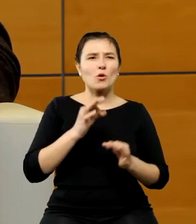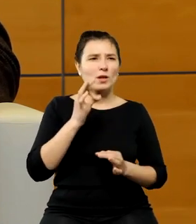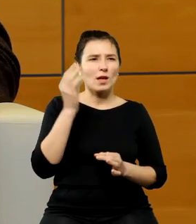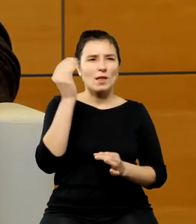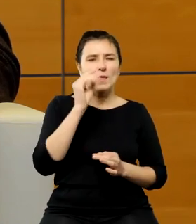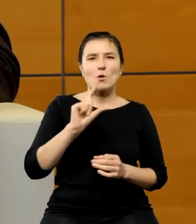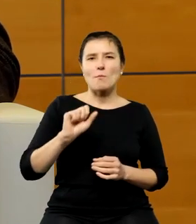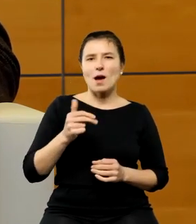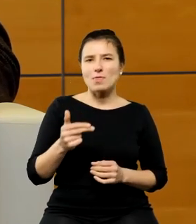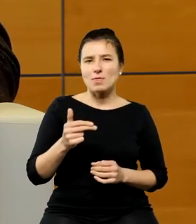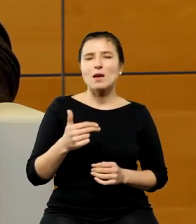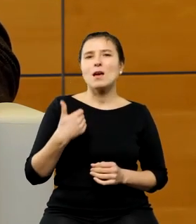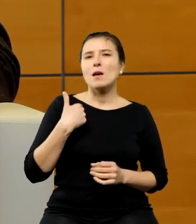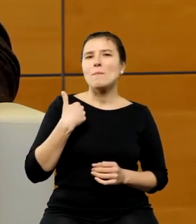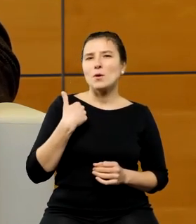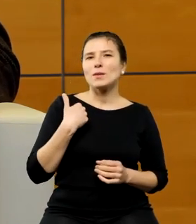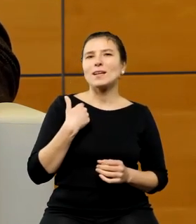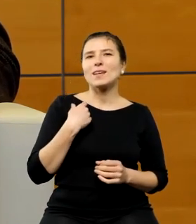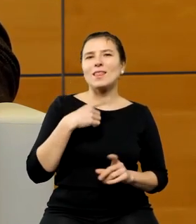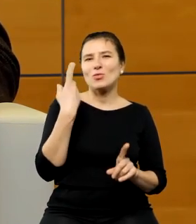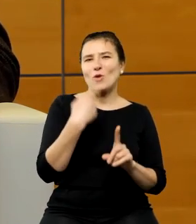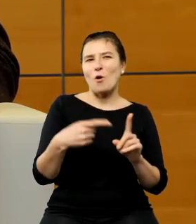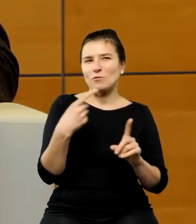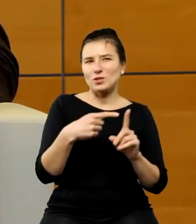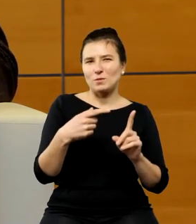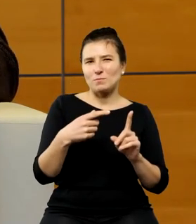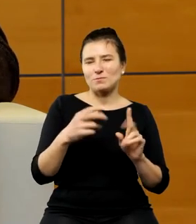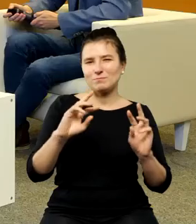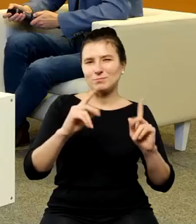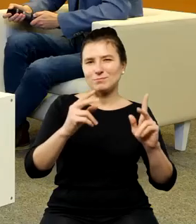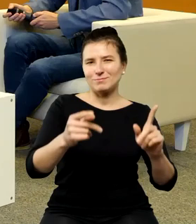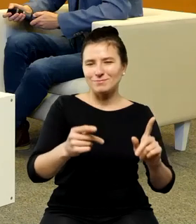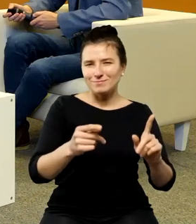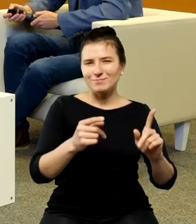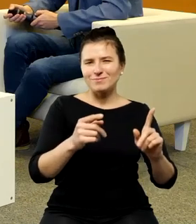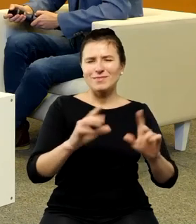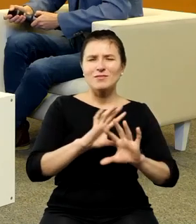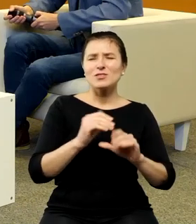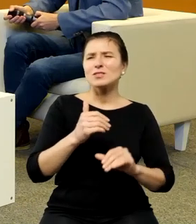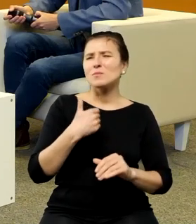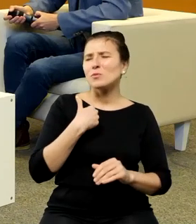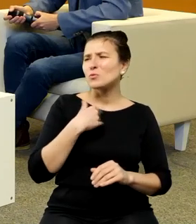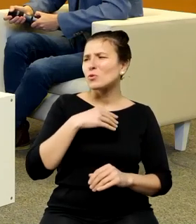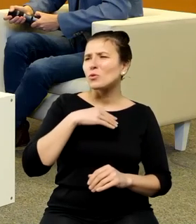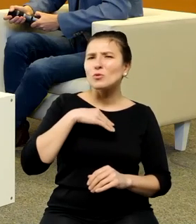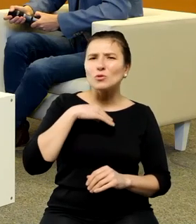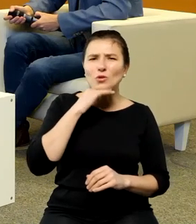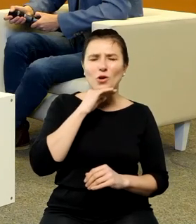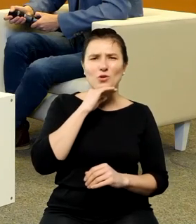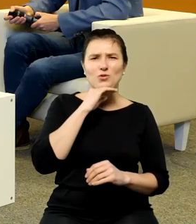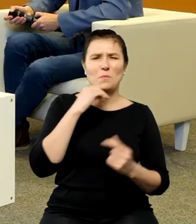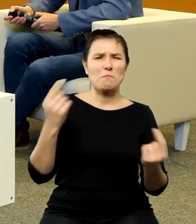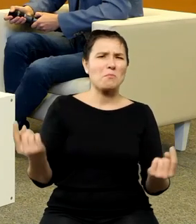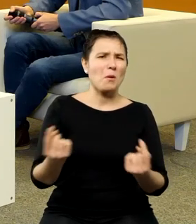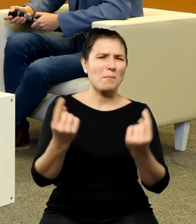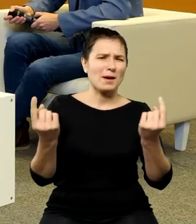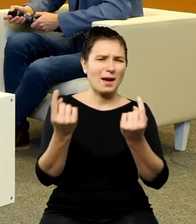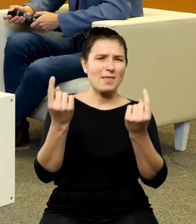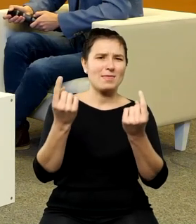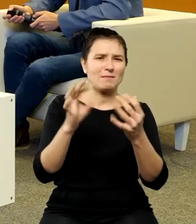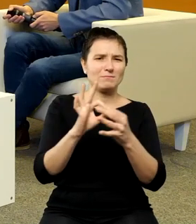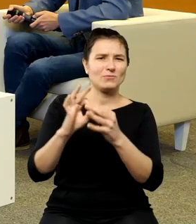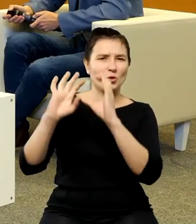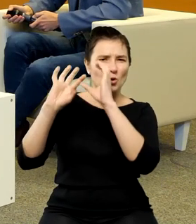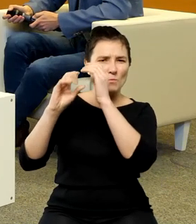krążył taki dowcip wszyscy mieli tak dość propagandy związanej z